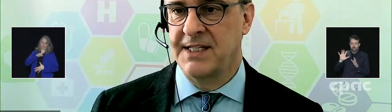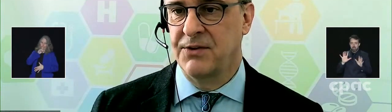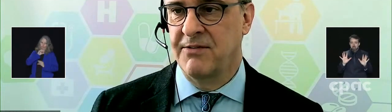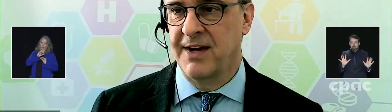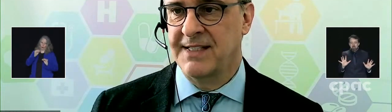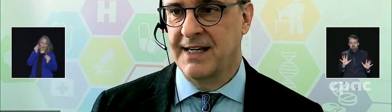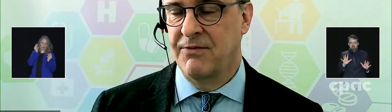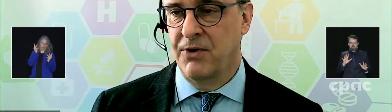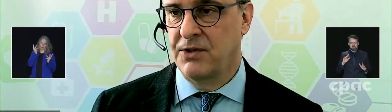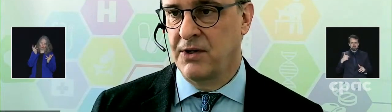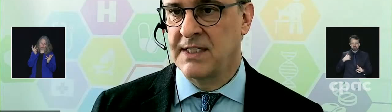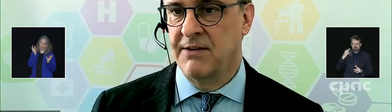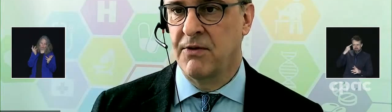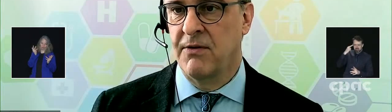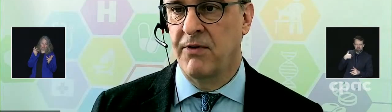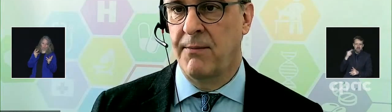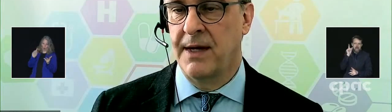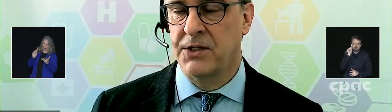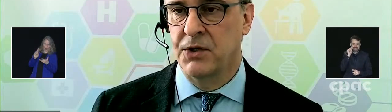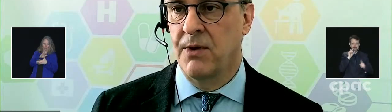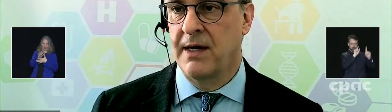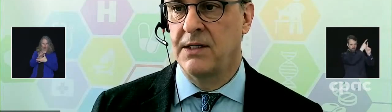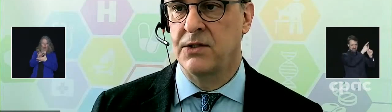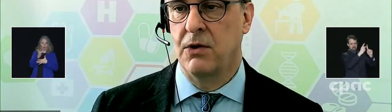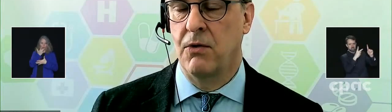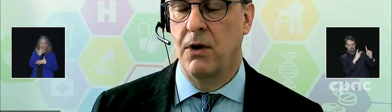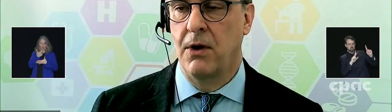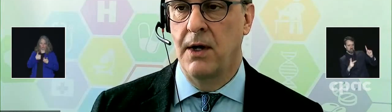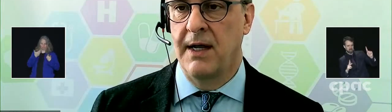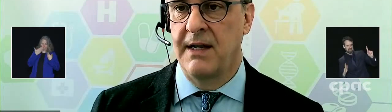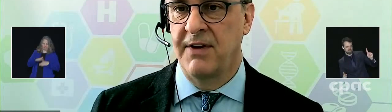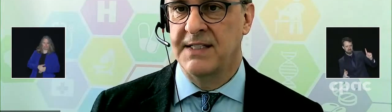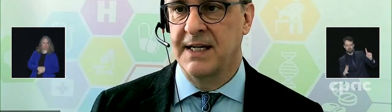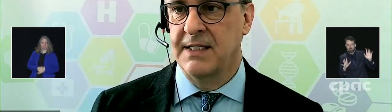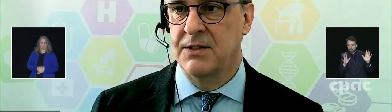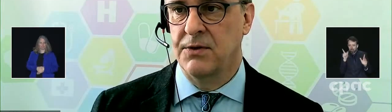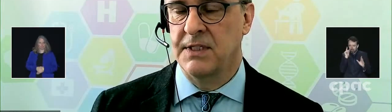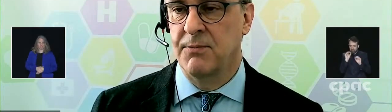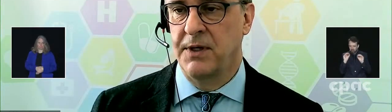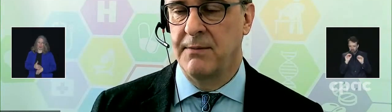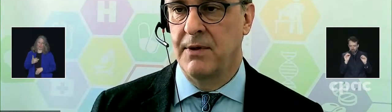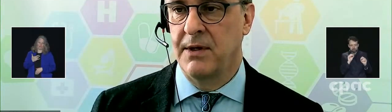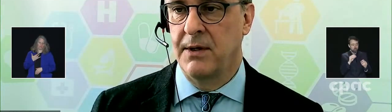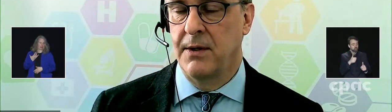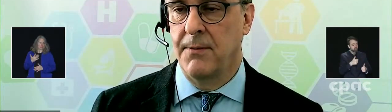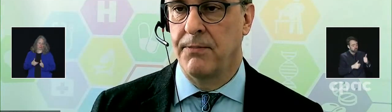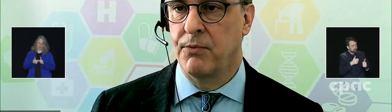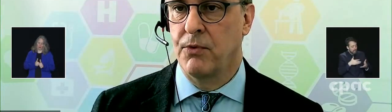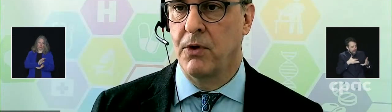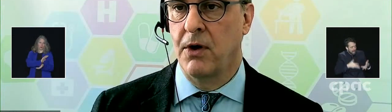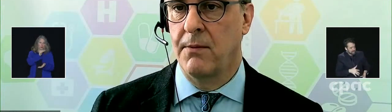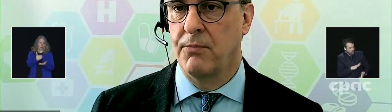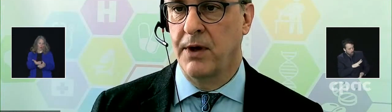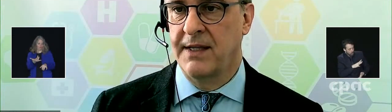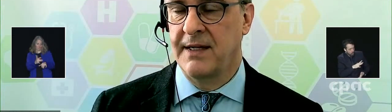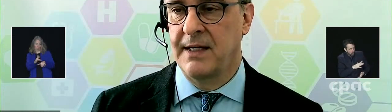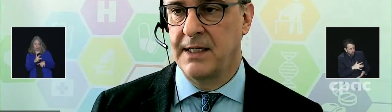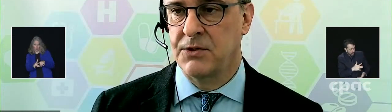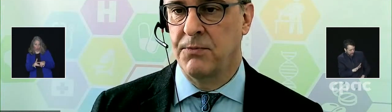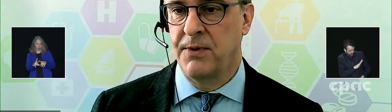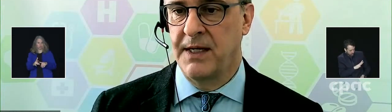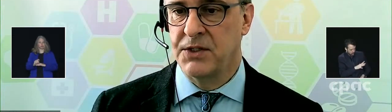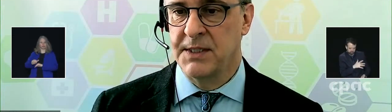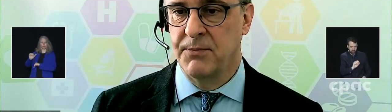hiérarchisation des vaccins qui vont être donnés. Ça va vraiment, je crois, aller selon les vaccins qui sont disponibles pour